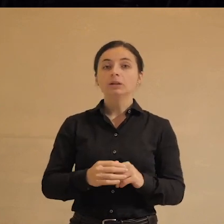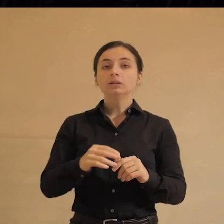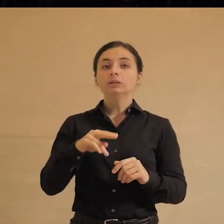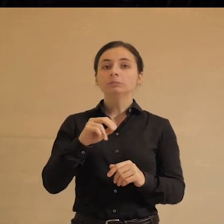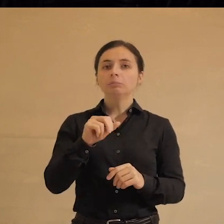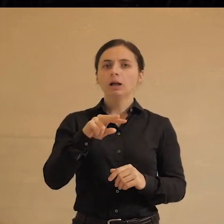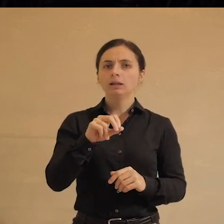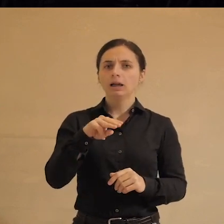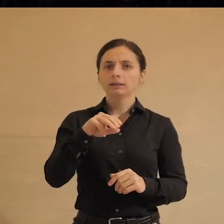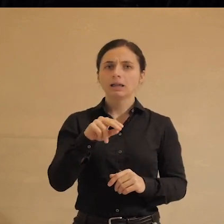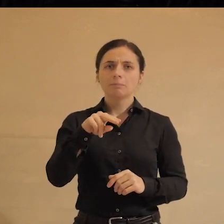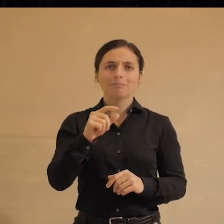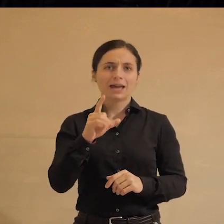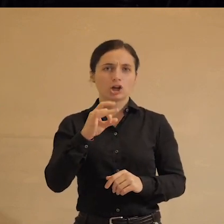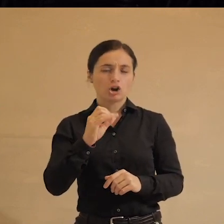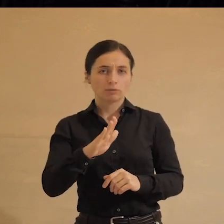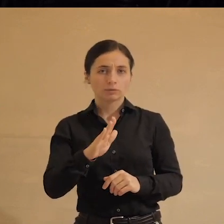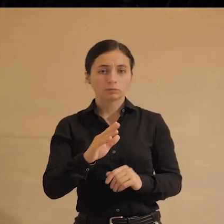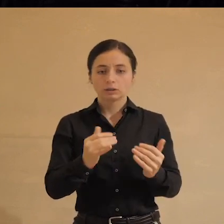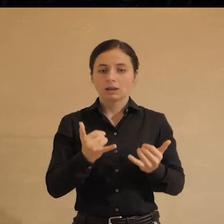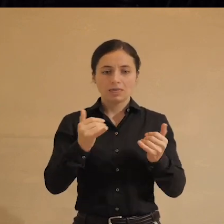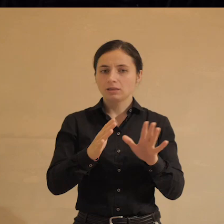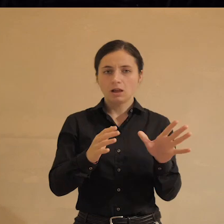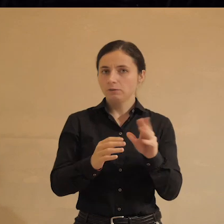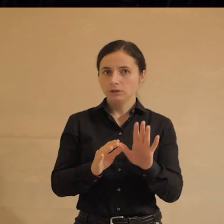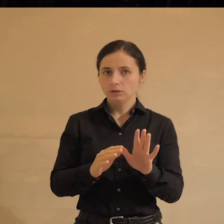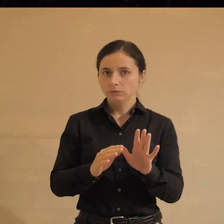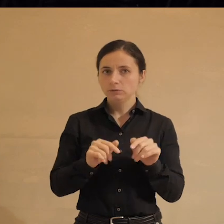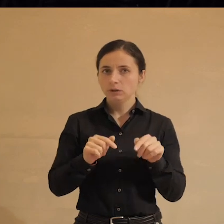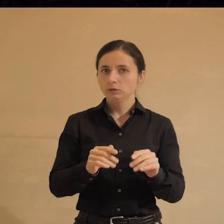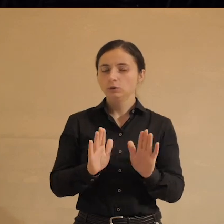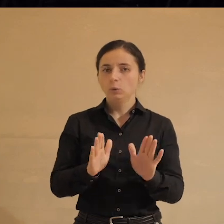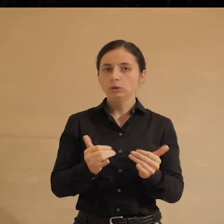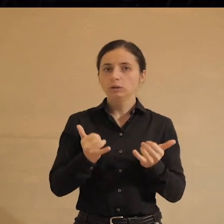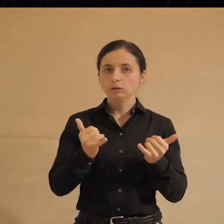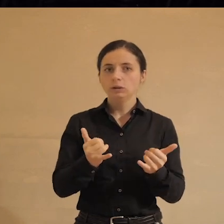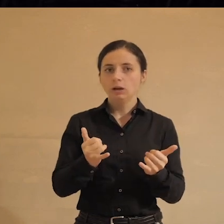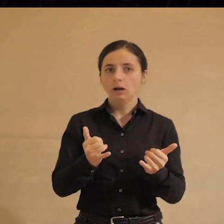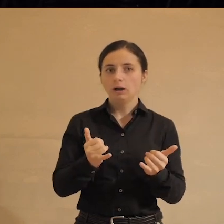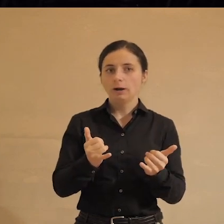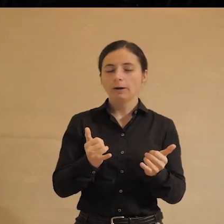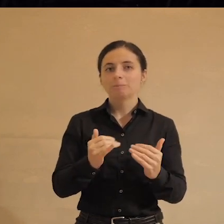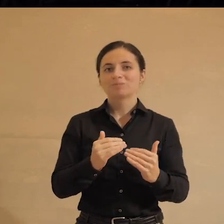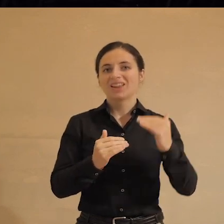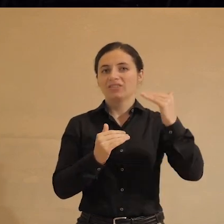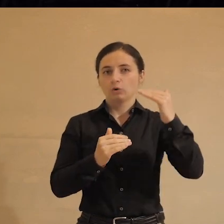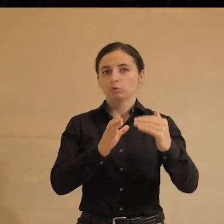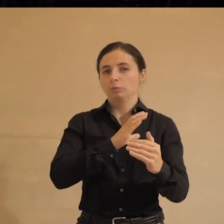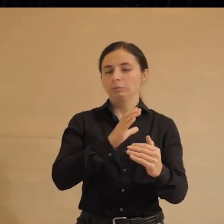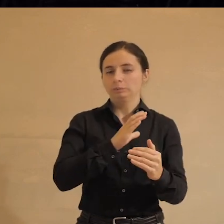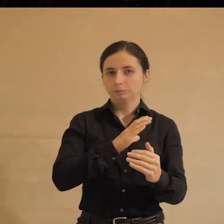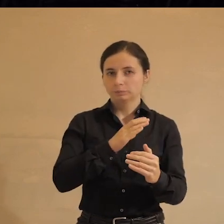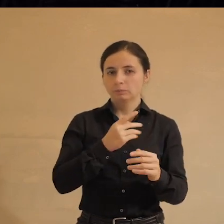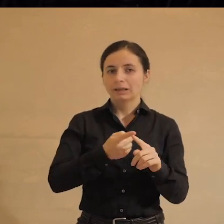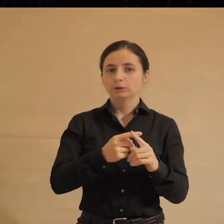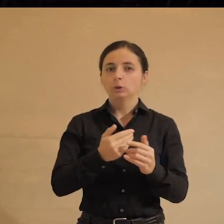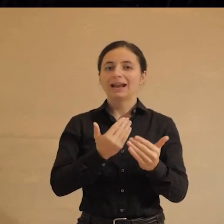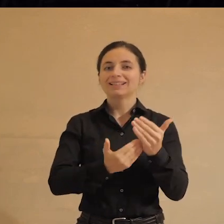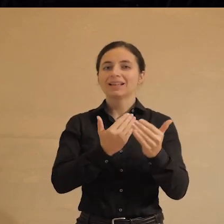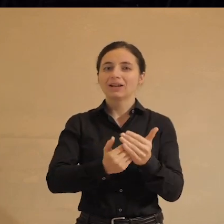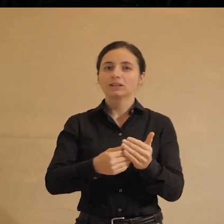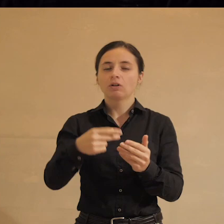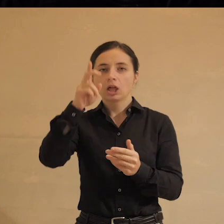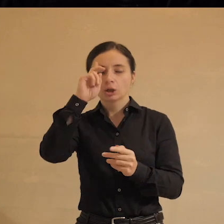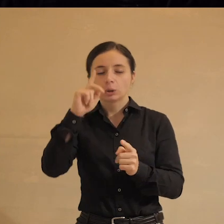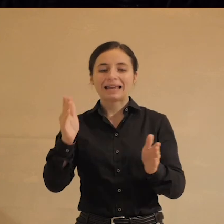палаты пэров, это, что называется, были не для всех, а только для, ну, в основном для феодальной верхушки, которая там советовала королю